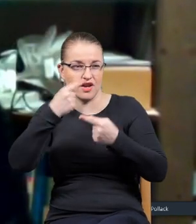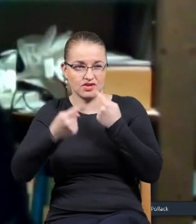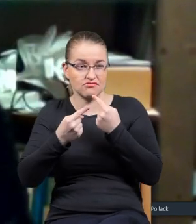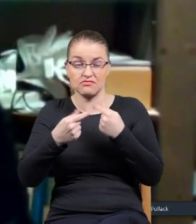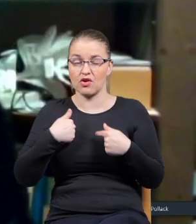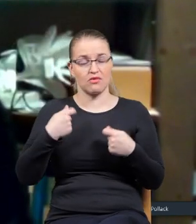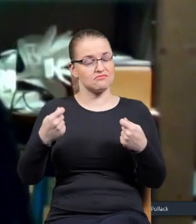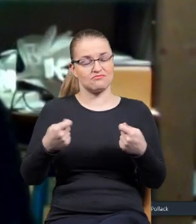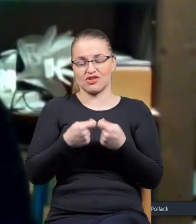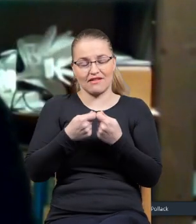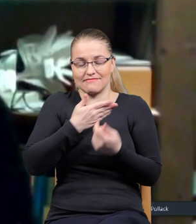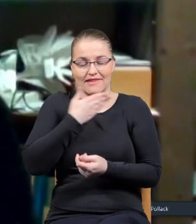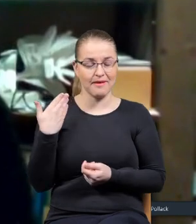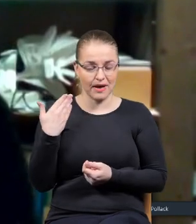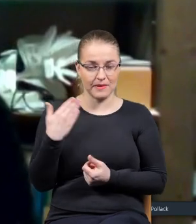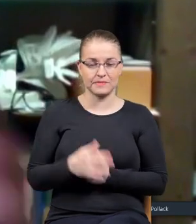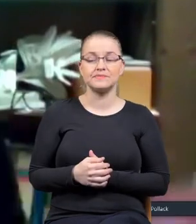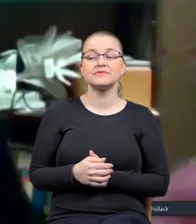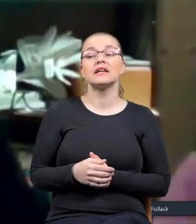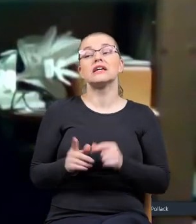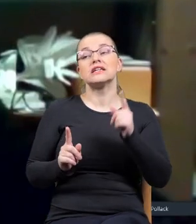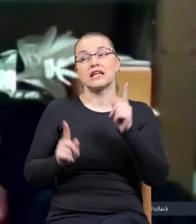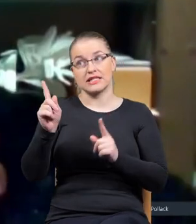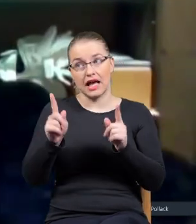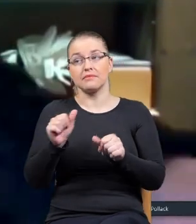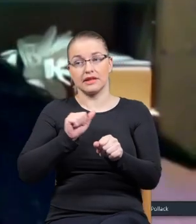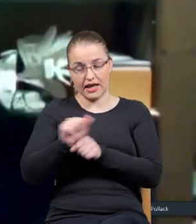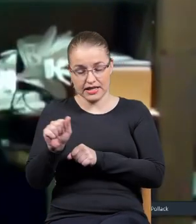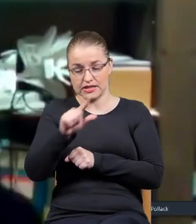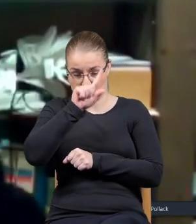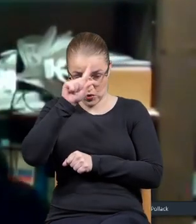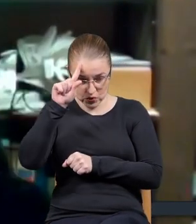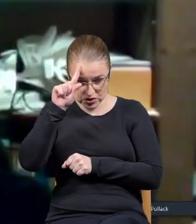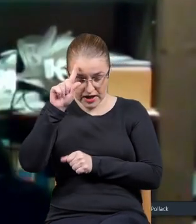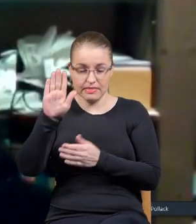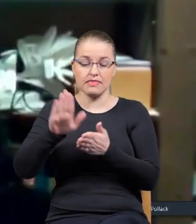przeszkadza. Oczywiście są tacy ludzie, właśnie wczoraj dostałem taki mail,